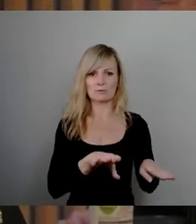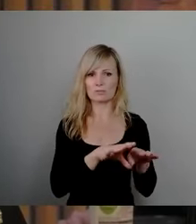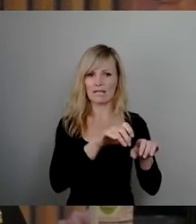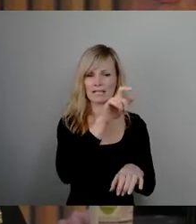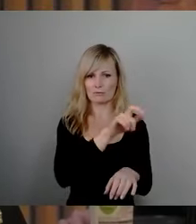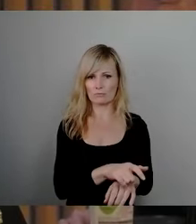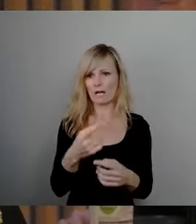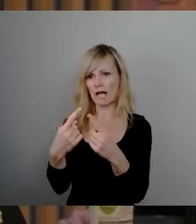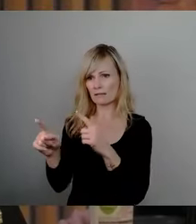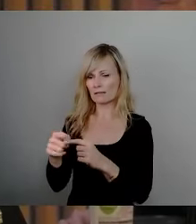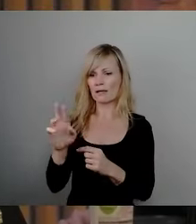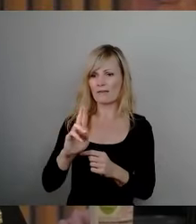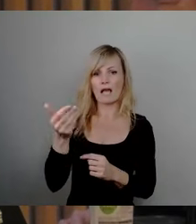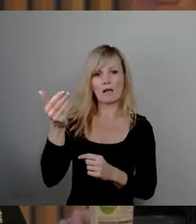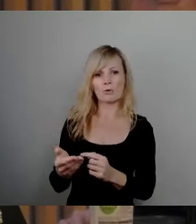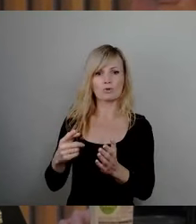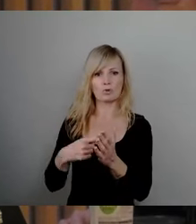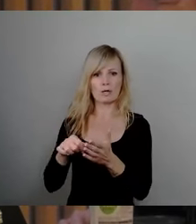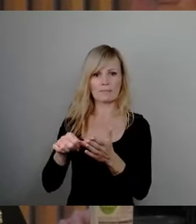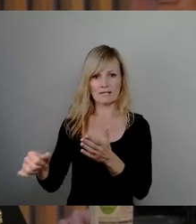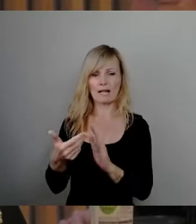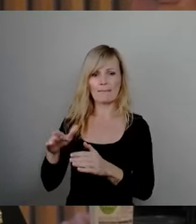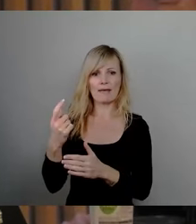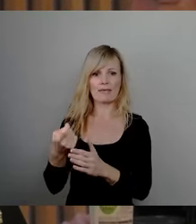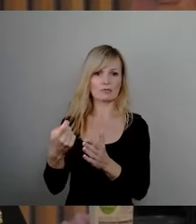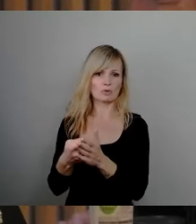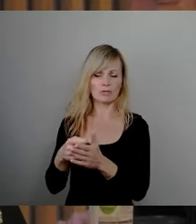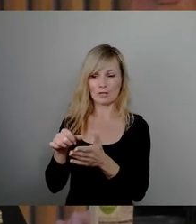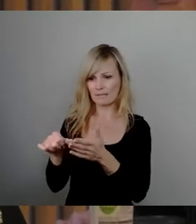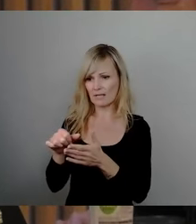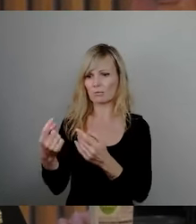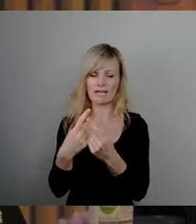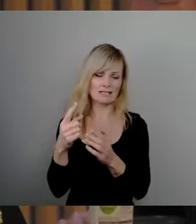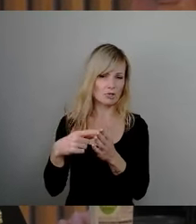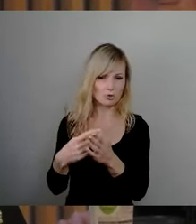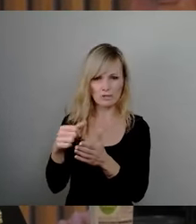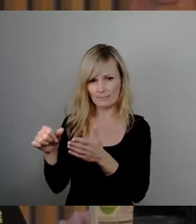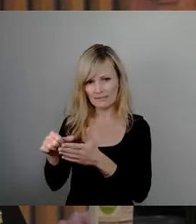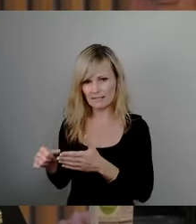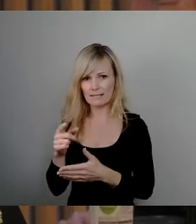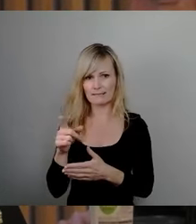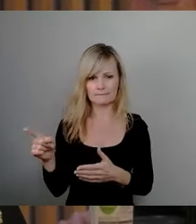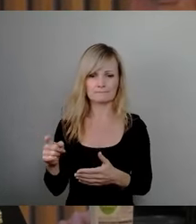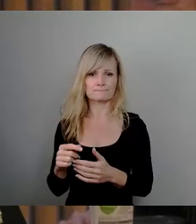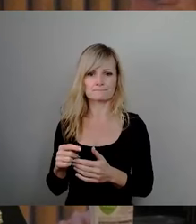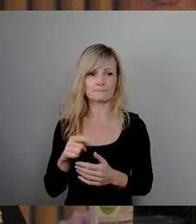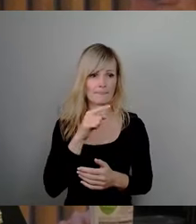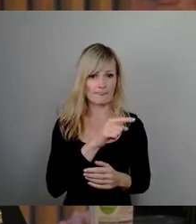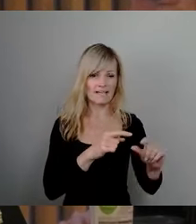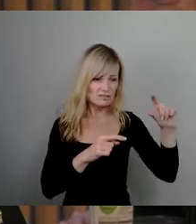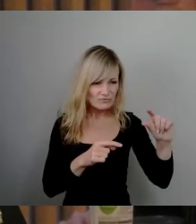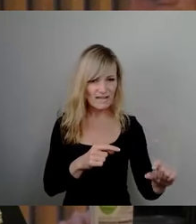bezahlen, also die Lohnsteuer bezahlen, die eine Mehrwertsteuer bezahlen oder die andere Arten von Steuern bezahlen, grotesk zu niedrig war.